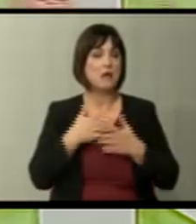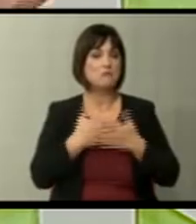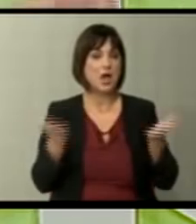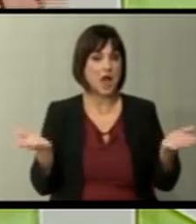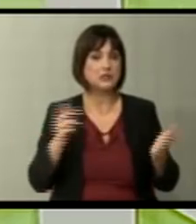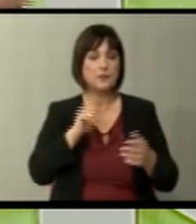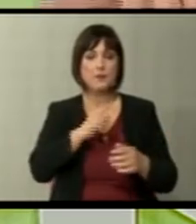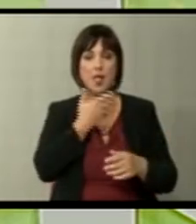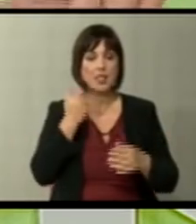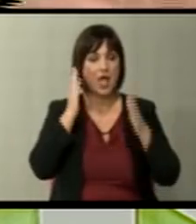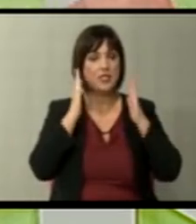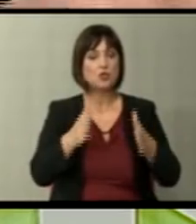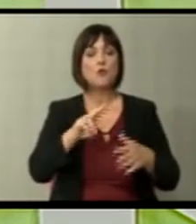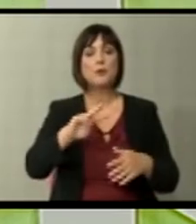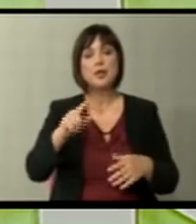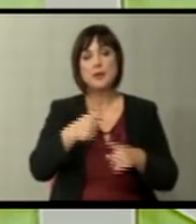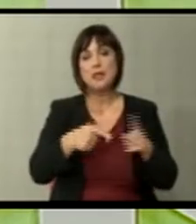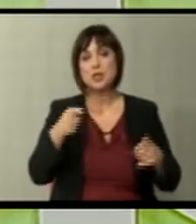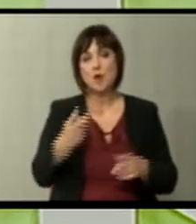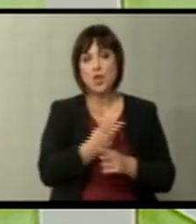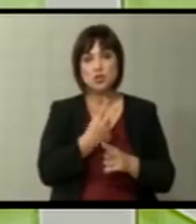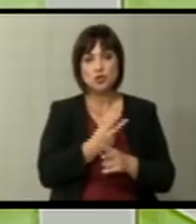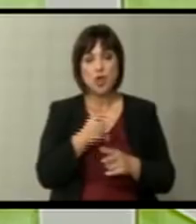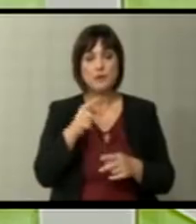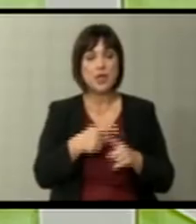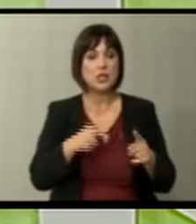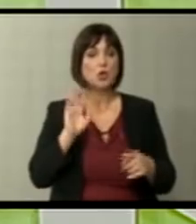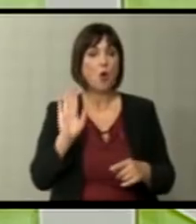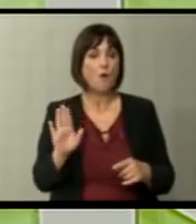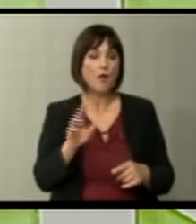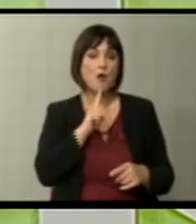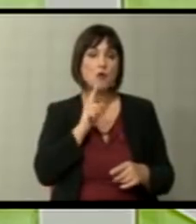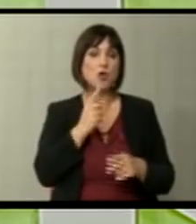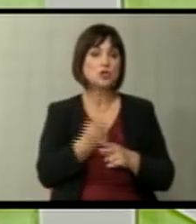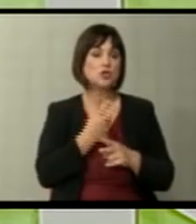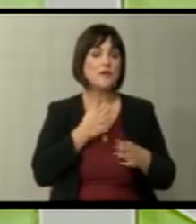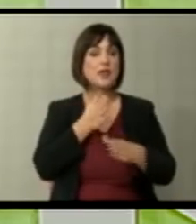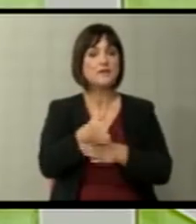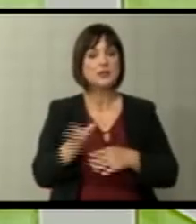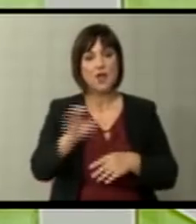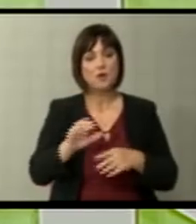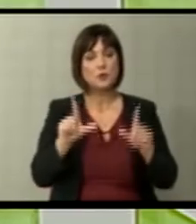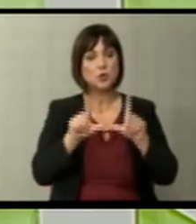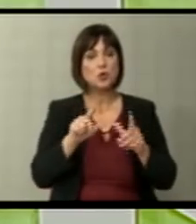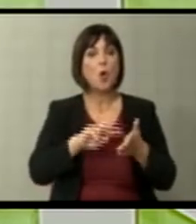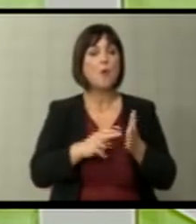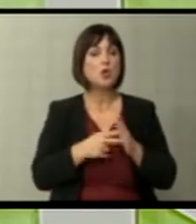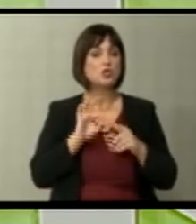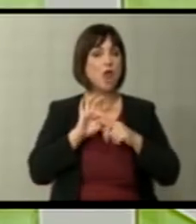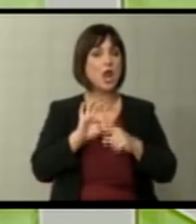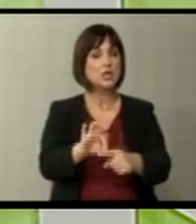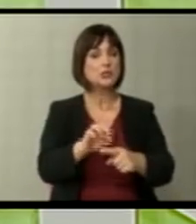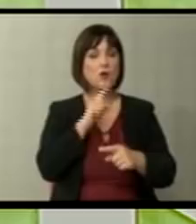постојала недобарба и према дел од тие земји, према дел од тоа кои земји ќе влезат во Европската Унија. Меѓу тоа постојало политичко лидерство